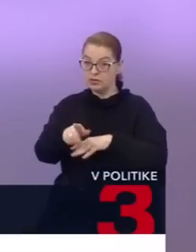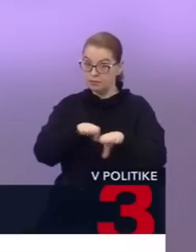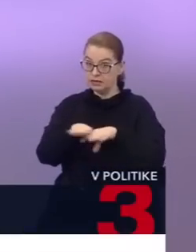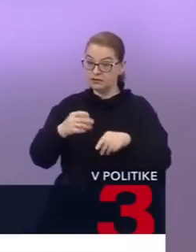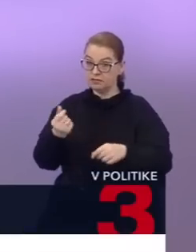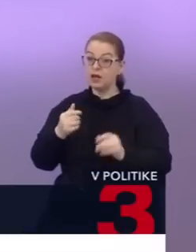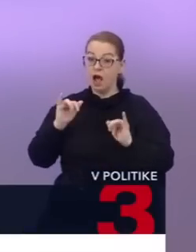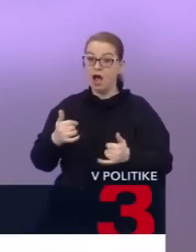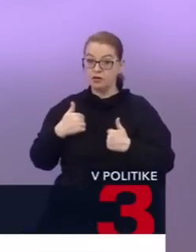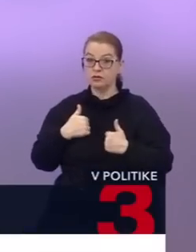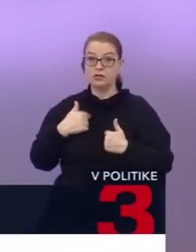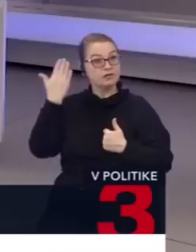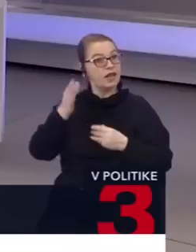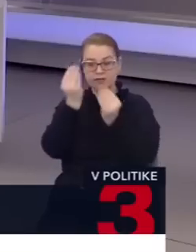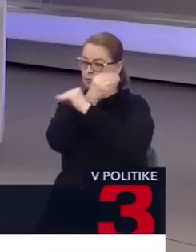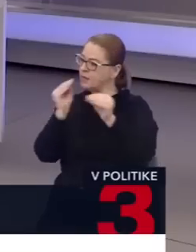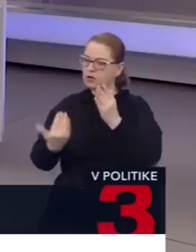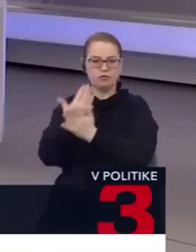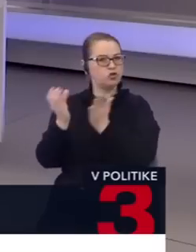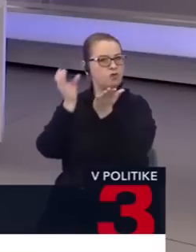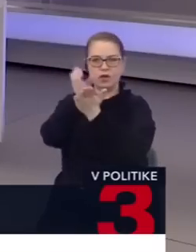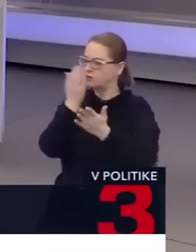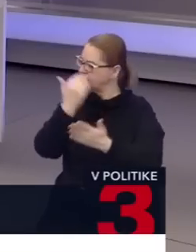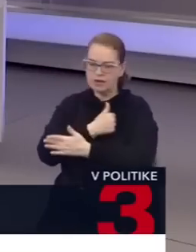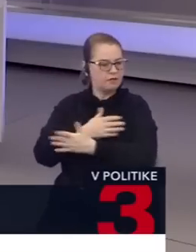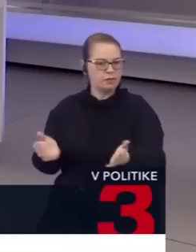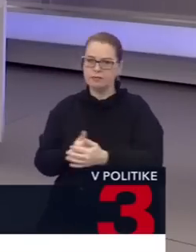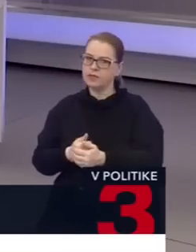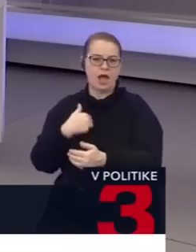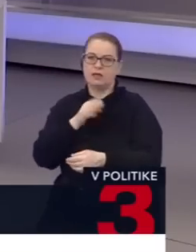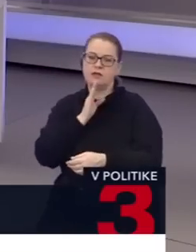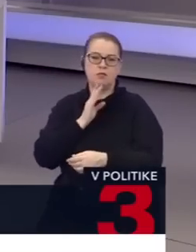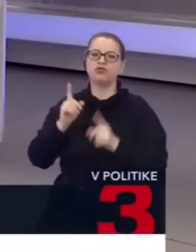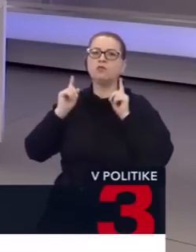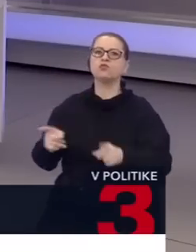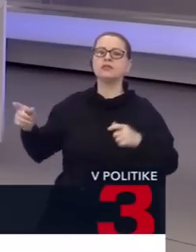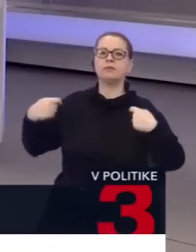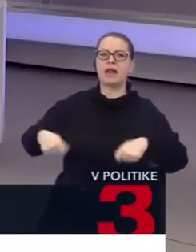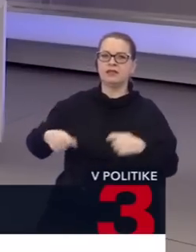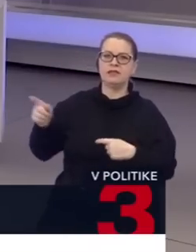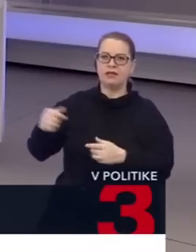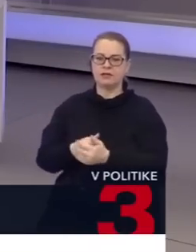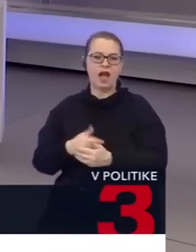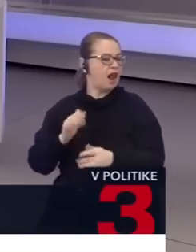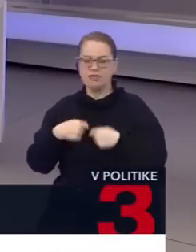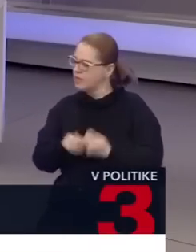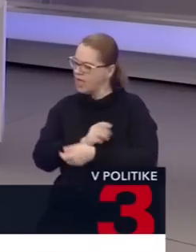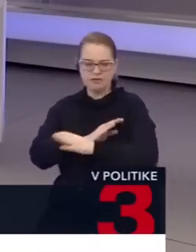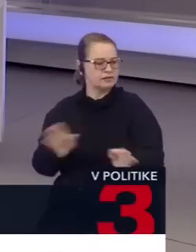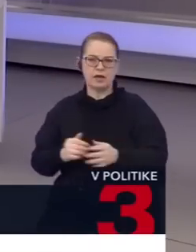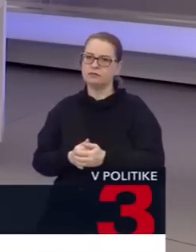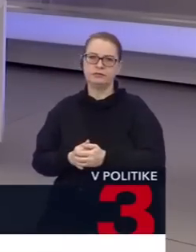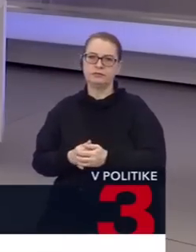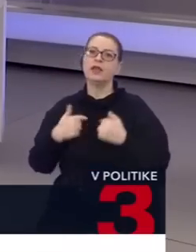Áno, ja neviem dneska... Neviete vymenovať nového ministra financí. Ja ho ani nemenujem. Musela by ho pani prezidentka. Rozumiem, ale... nedá sa to. Áno, čiže ja budem